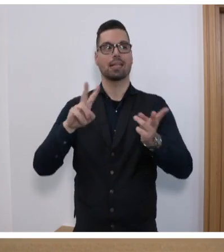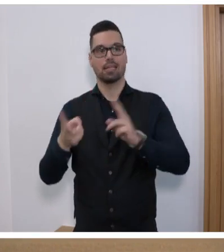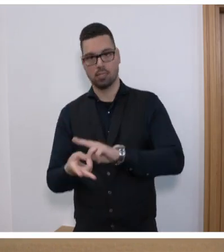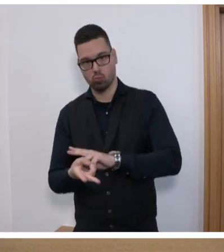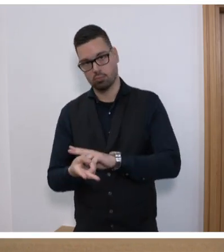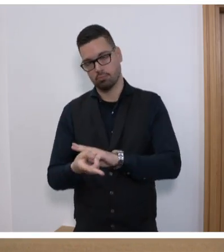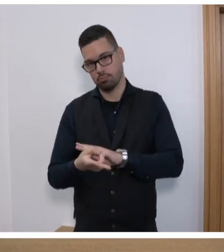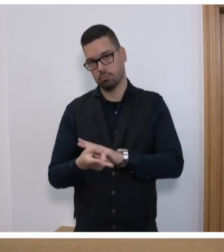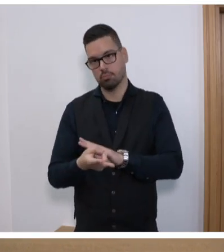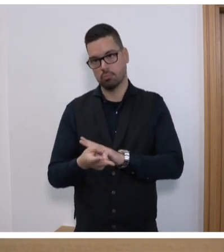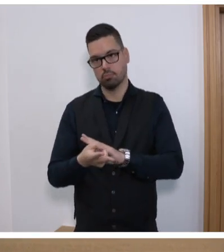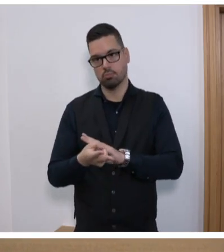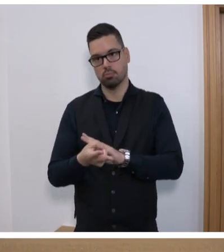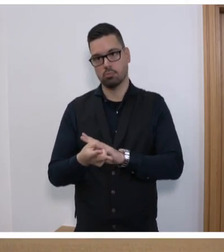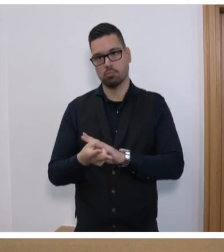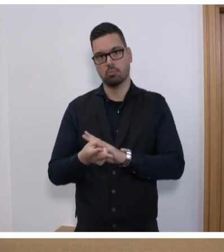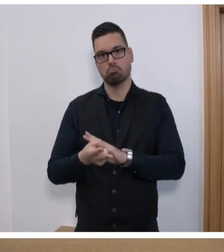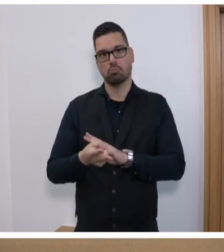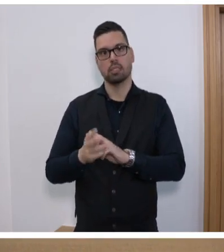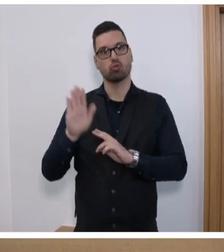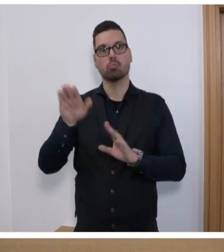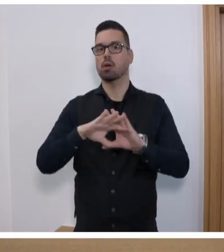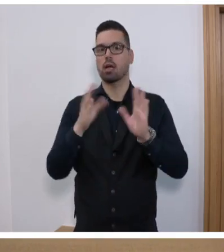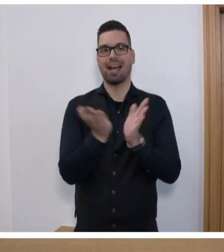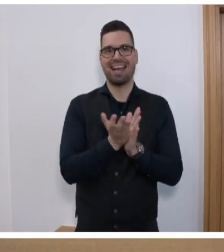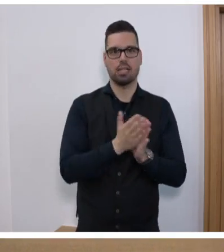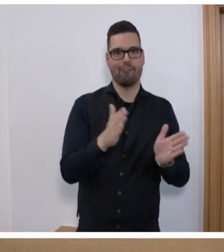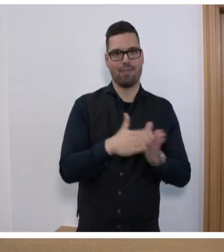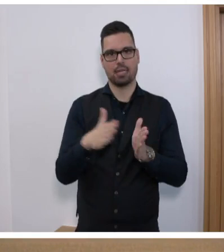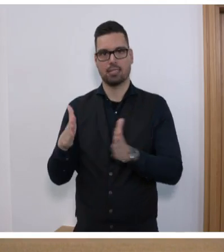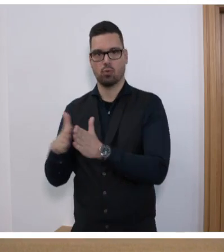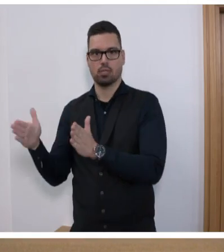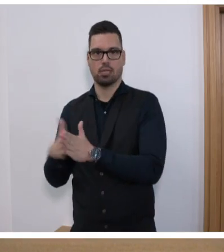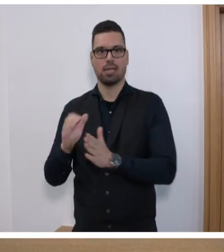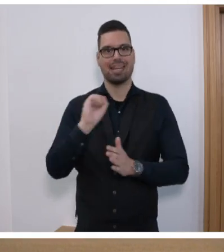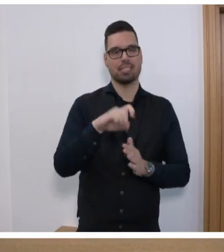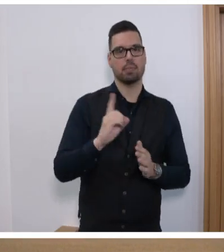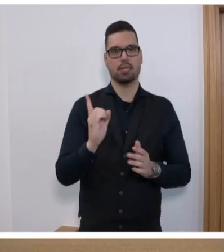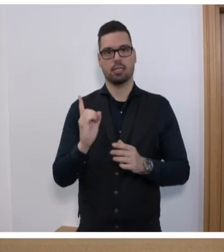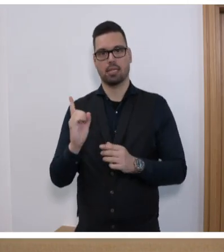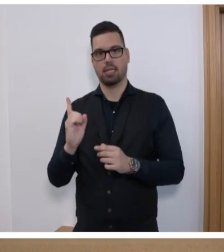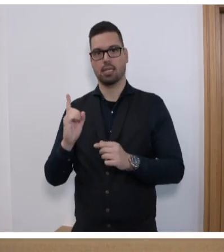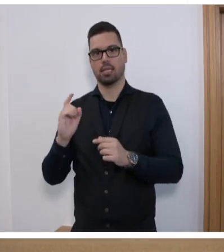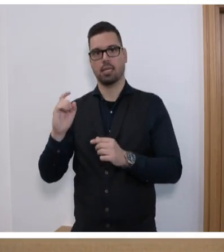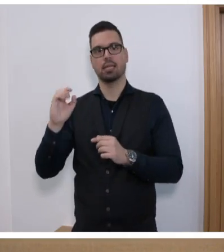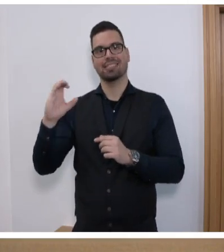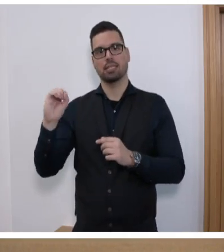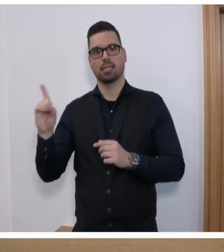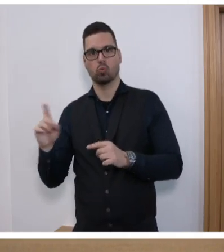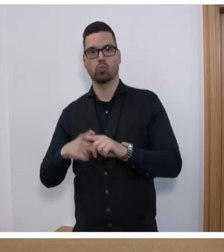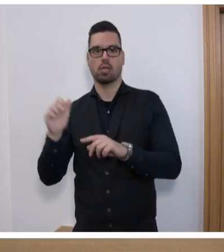Gesetzes über den Verfassungsgerichtshof wurde bei Zustimmung aller Landtagsfraktionen von SPD und CDU und der AfD